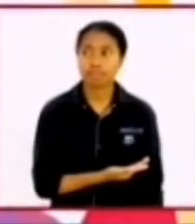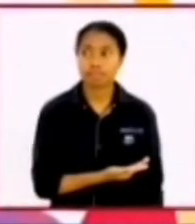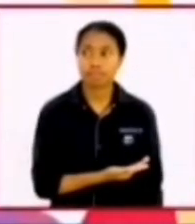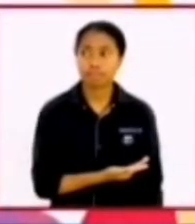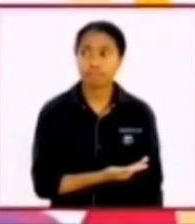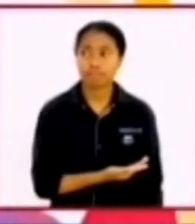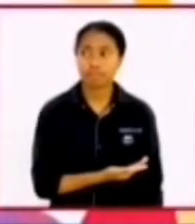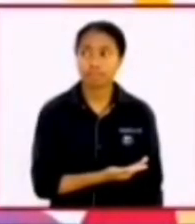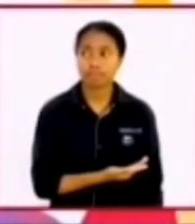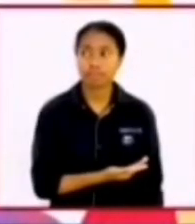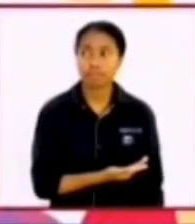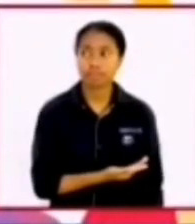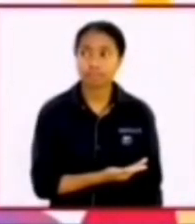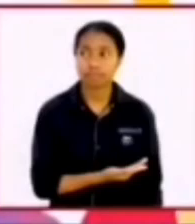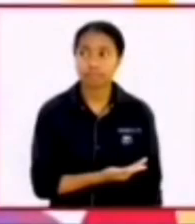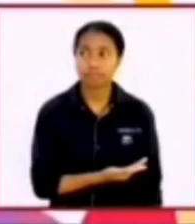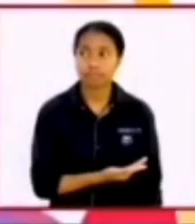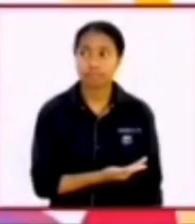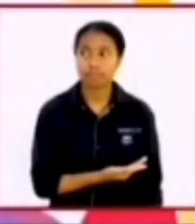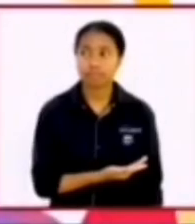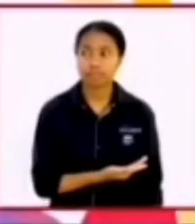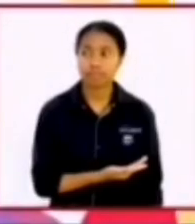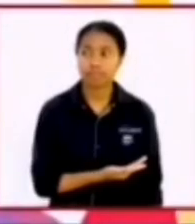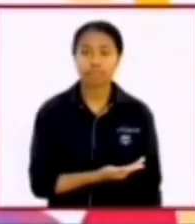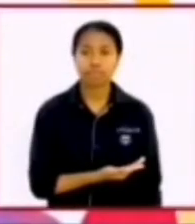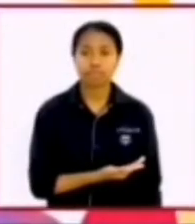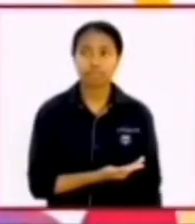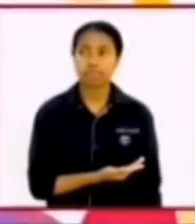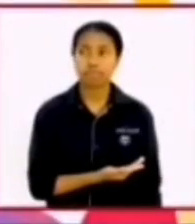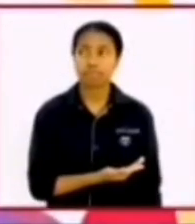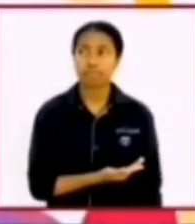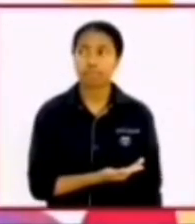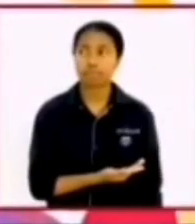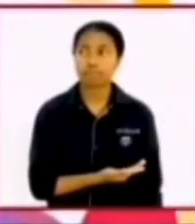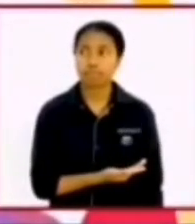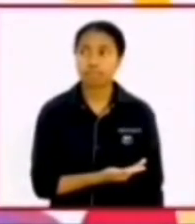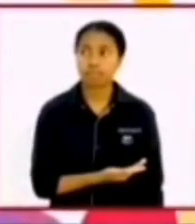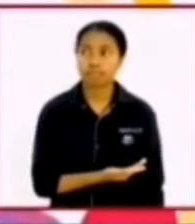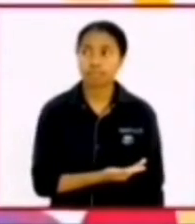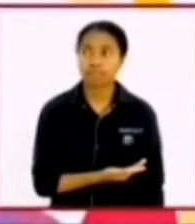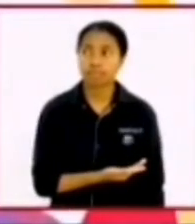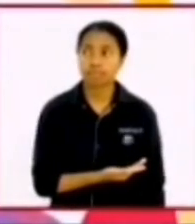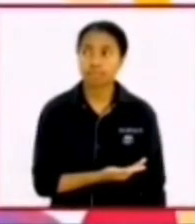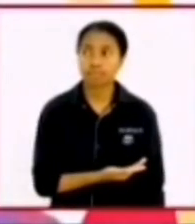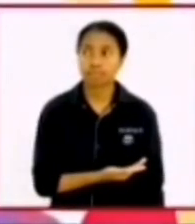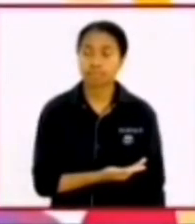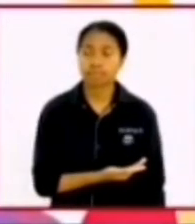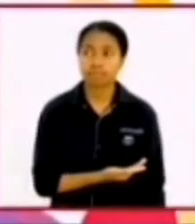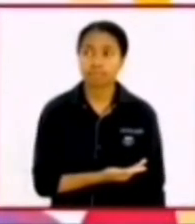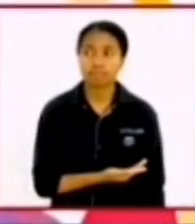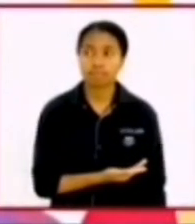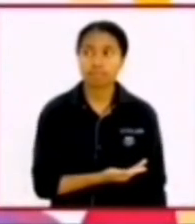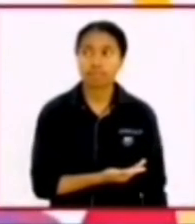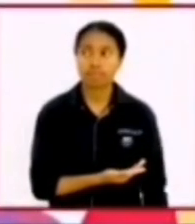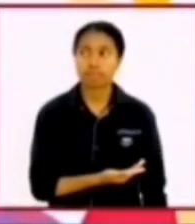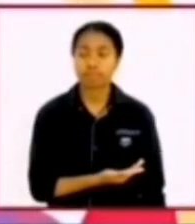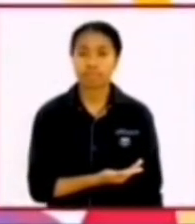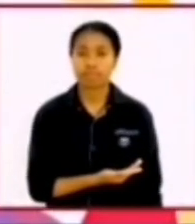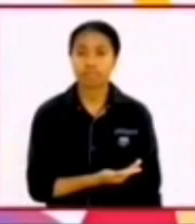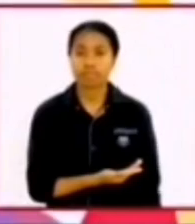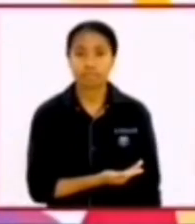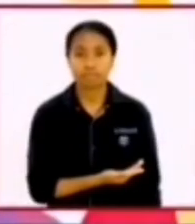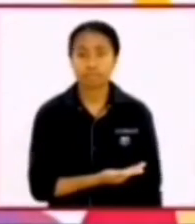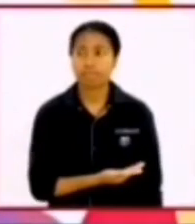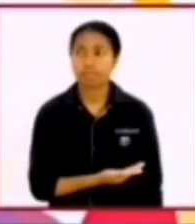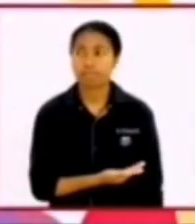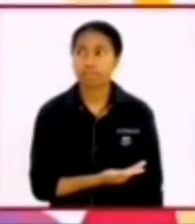merupakan senjata dasyat yang menumbangkan Goliat tergantung di tangan siapa 5 roti dan 2 ikan dalam tanganku menjadi beberapa potong roti